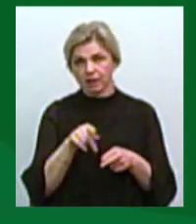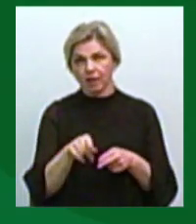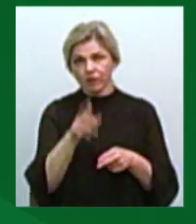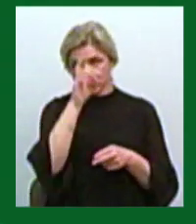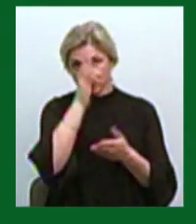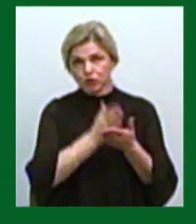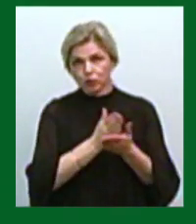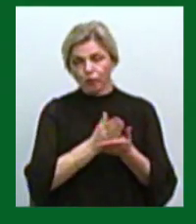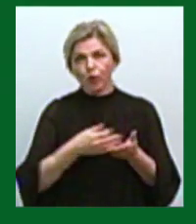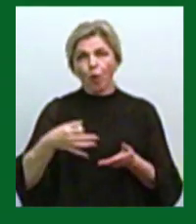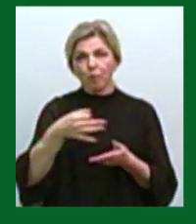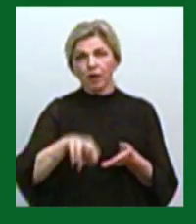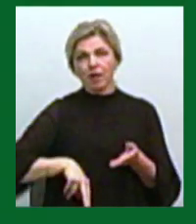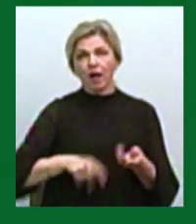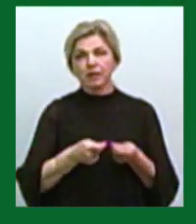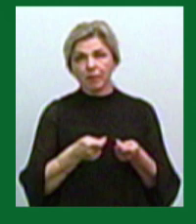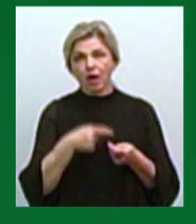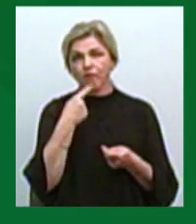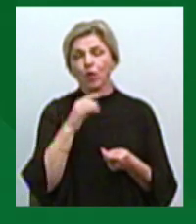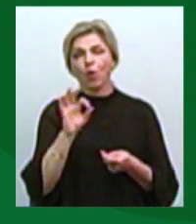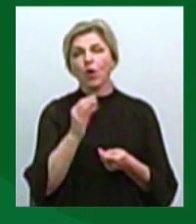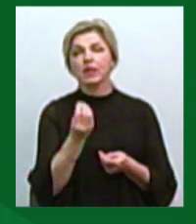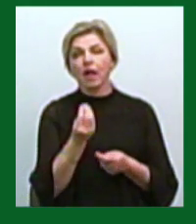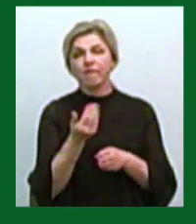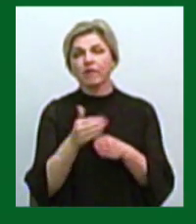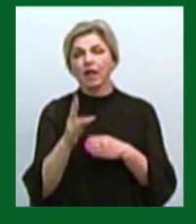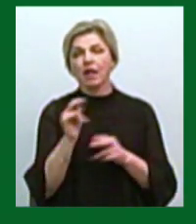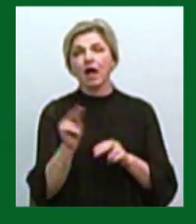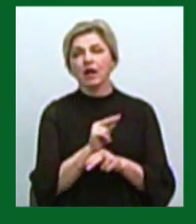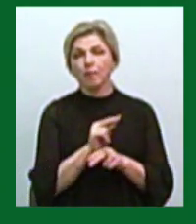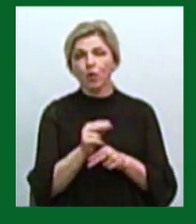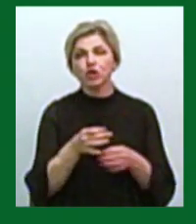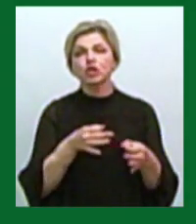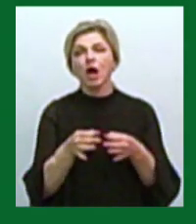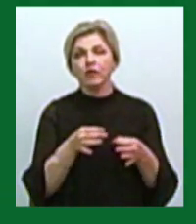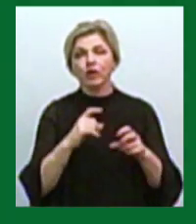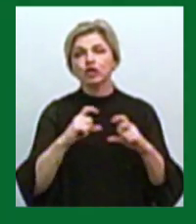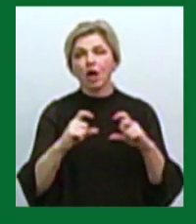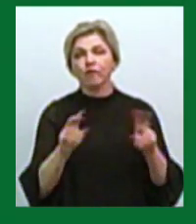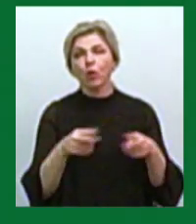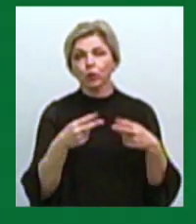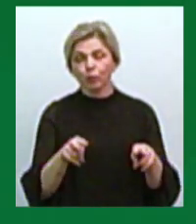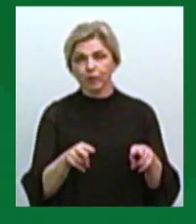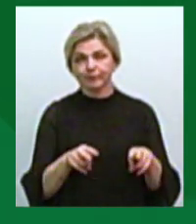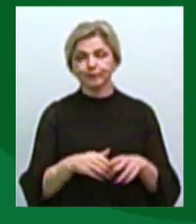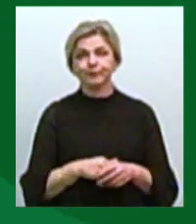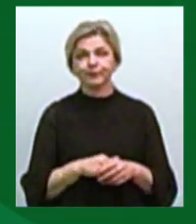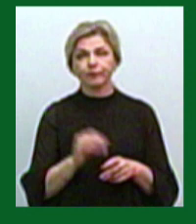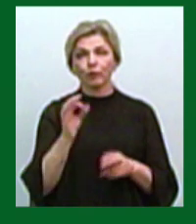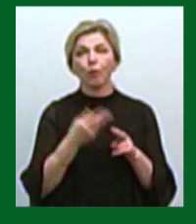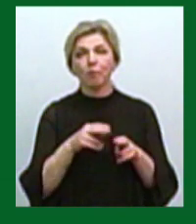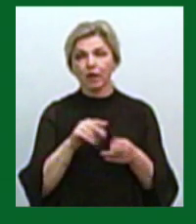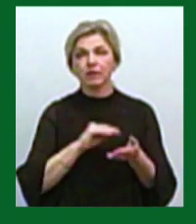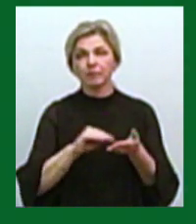обласної державної адміністрації. Йдеться про гроші, виділені на ремонт шахово-шашкового клубу імені Миколи Шелеста. Про це